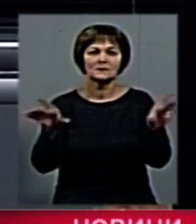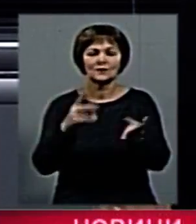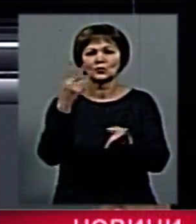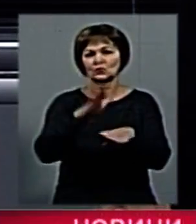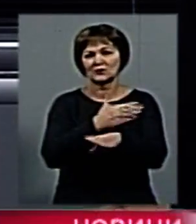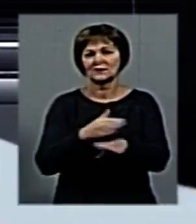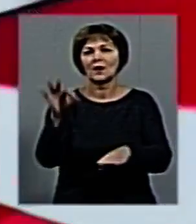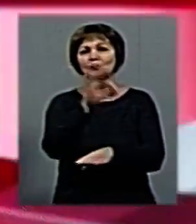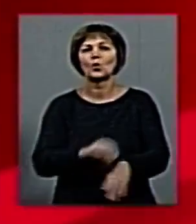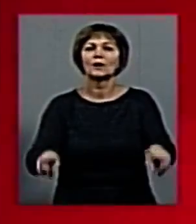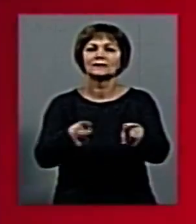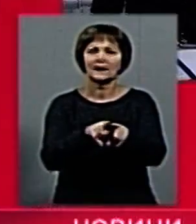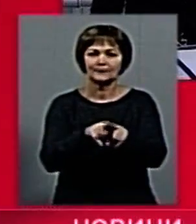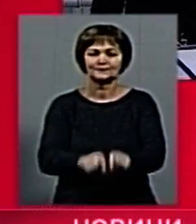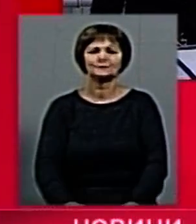таке.